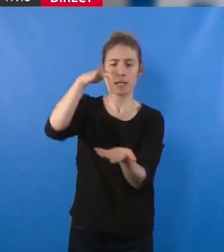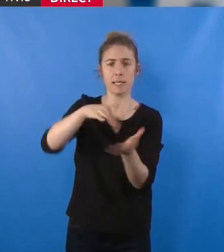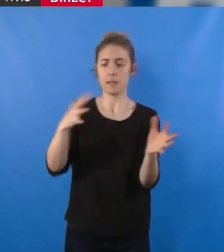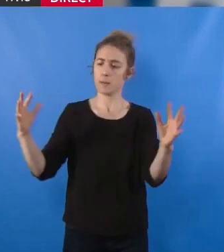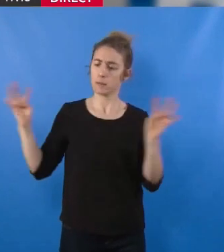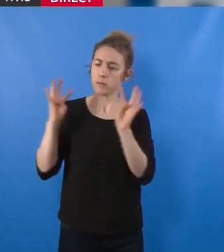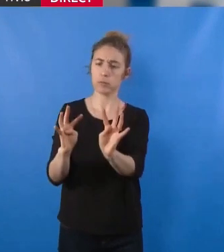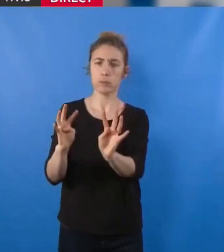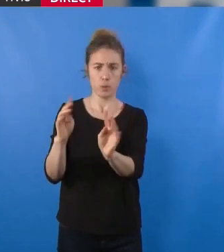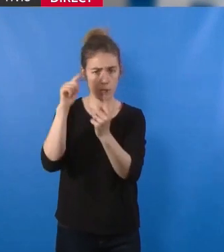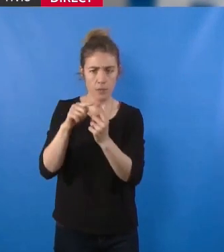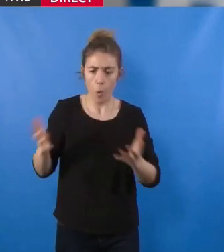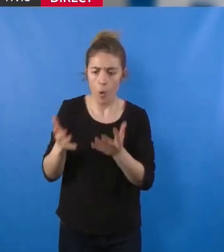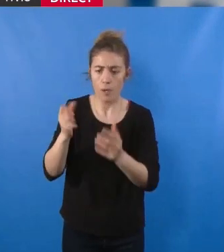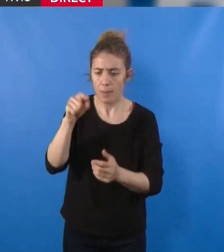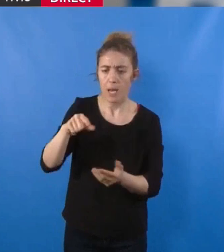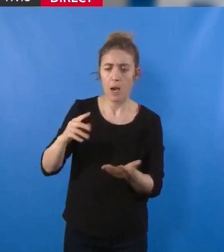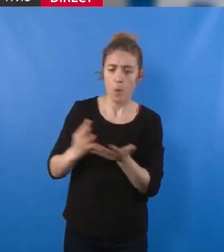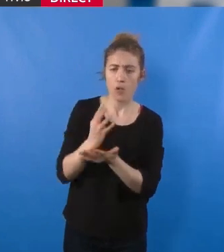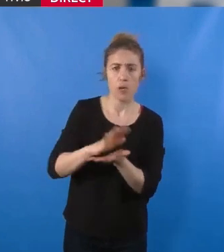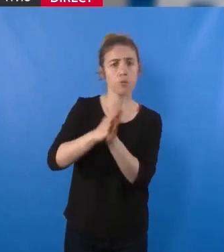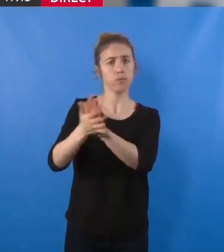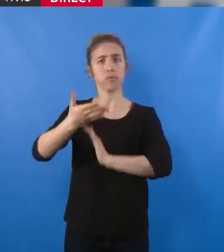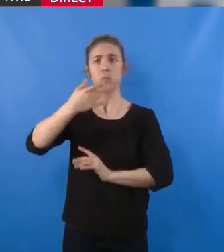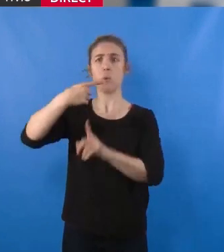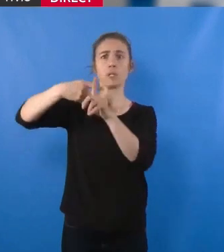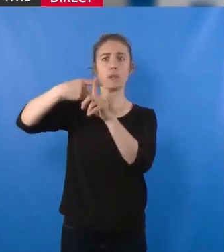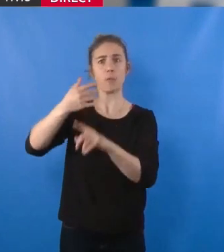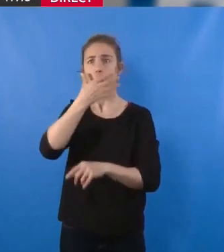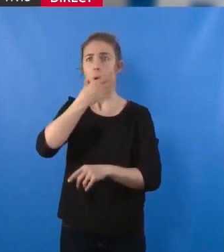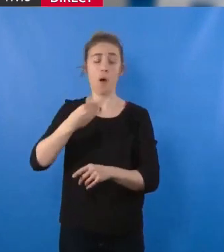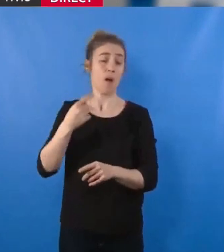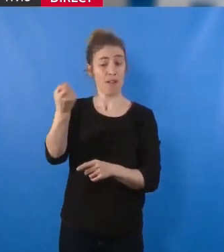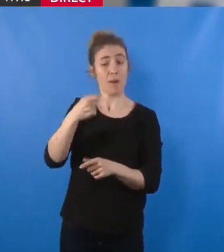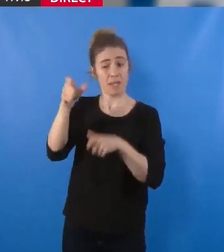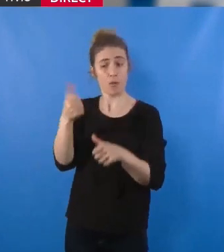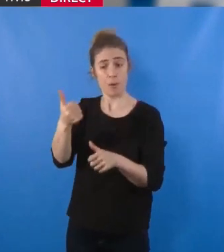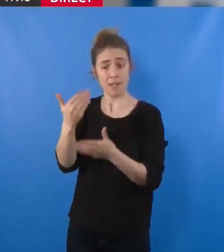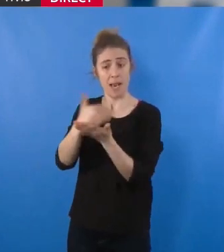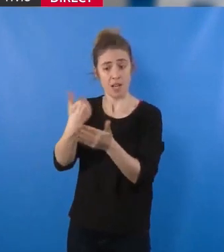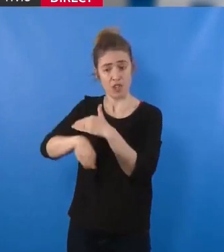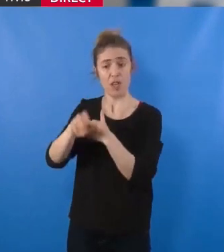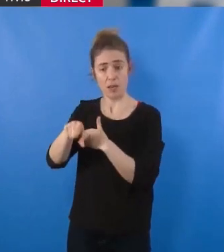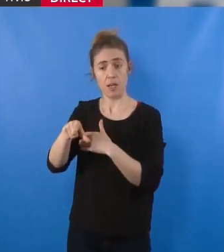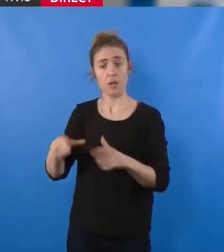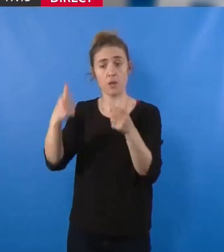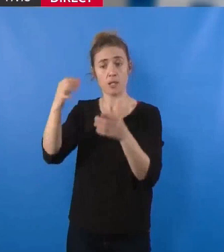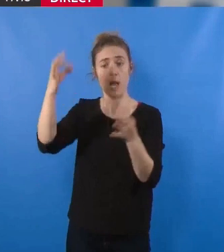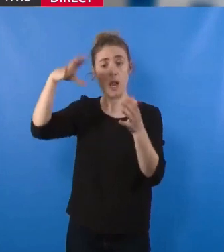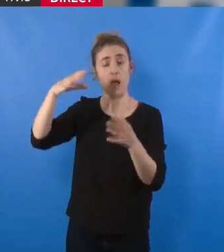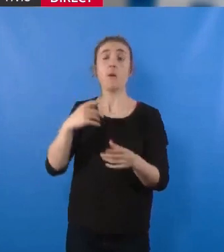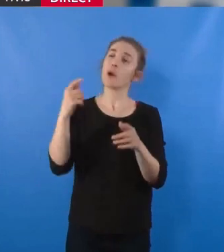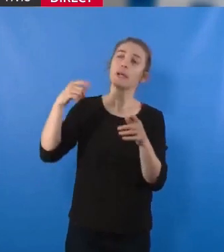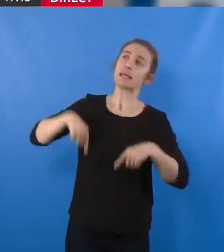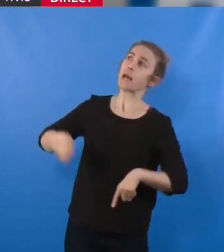soutenir ce projet vertueux pensé et réalisé par les salariés, validé au plus haut sommet de l'État, mais qui